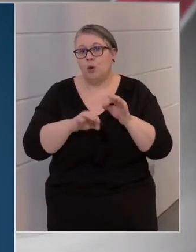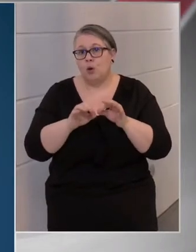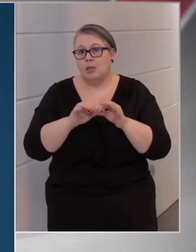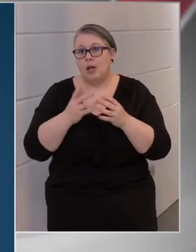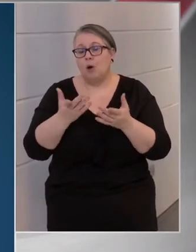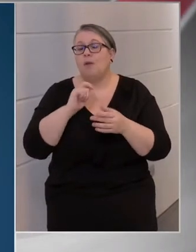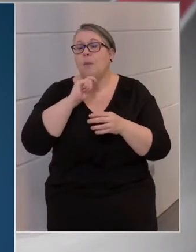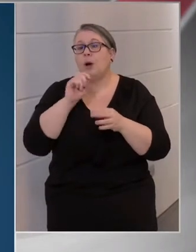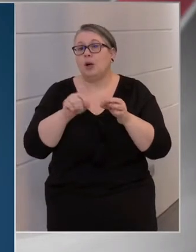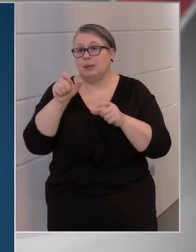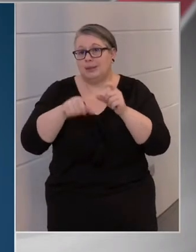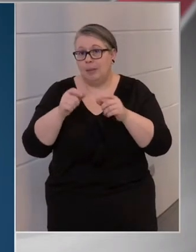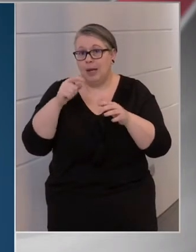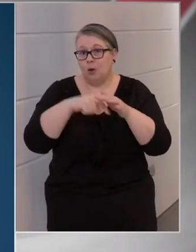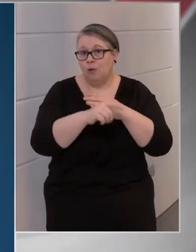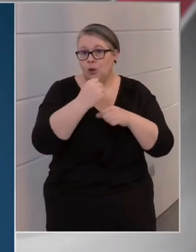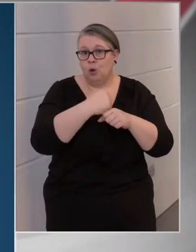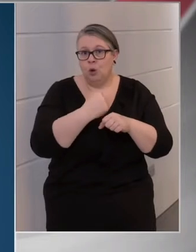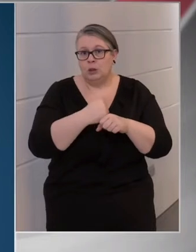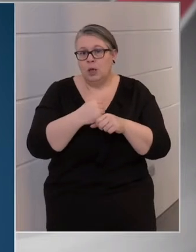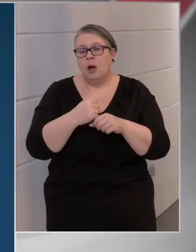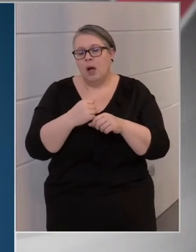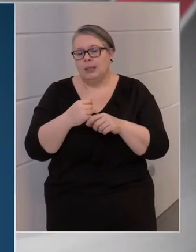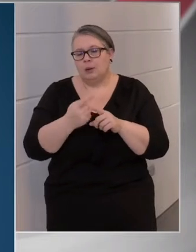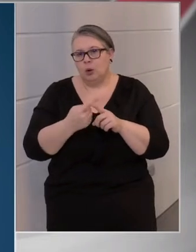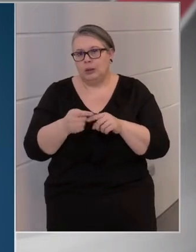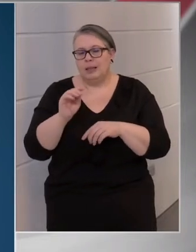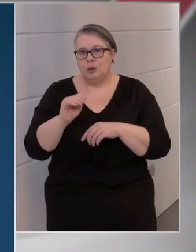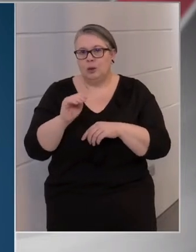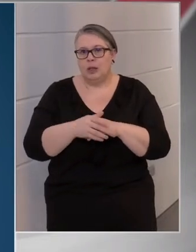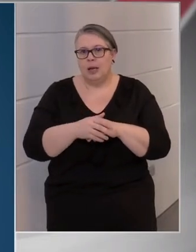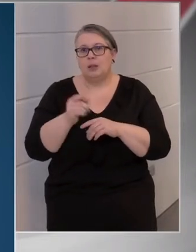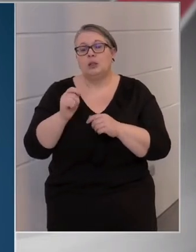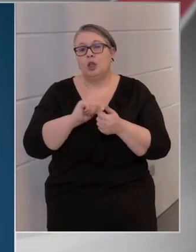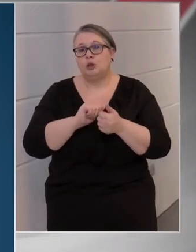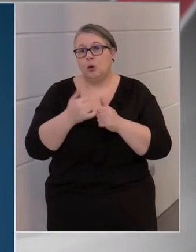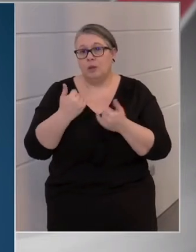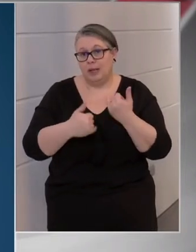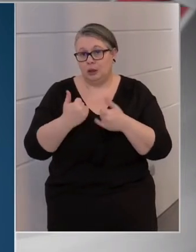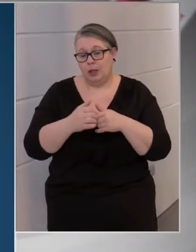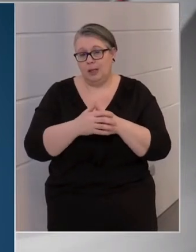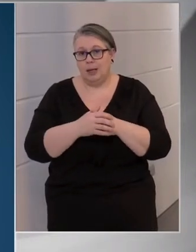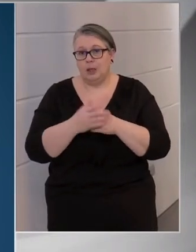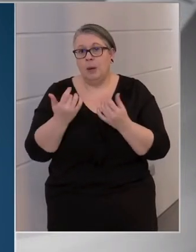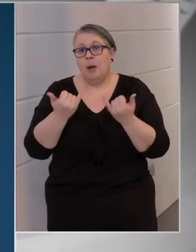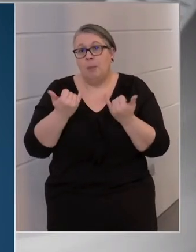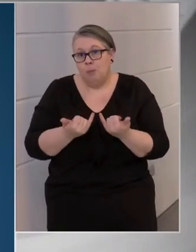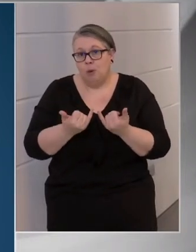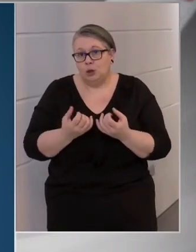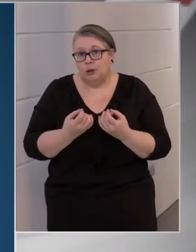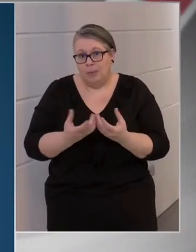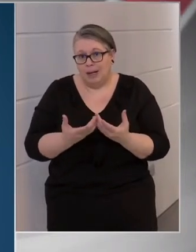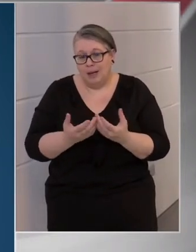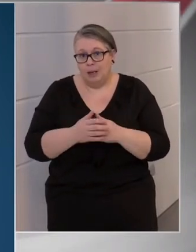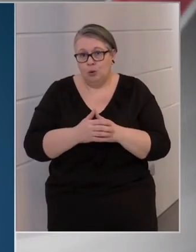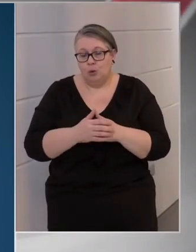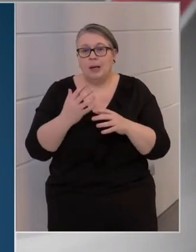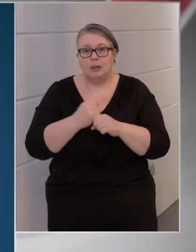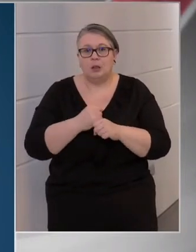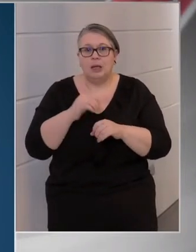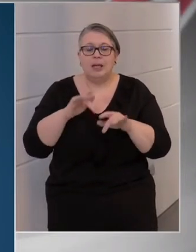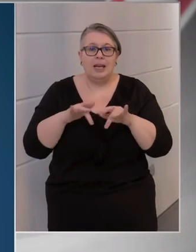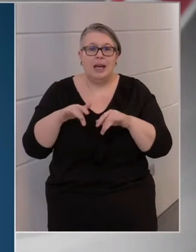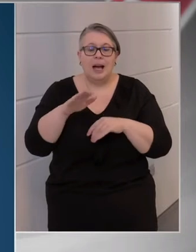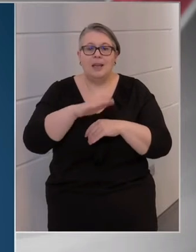magyarok külföldön, ez lényegesen nagyobb kockázatot jelent. Úgyhogy azokat a sportversenyeket, amiket pillanatnyilag engedünk megtartani, az néhány